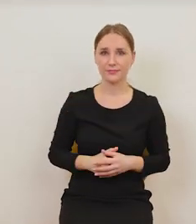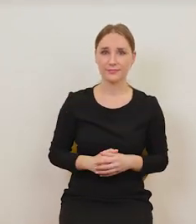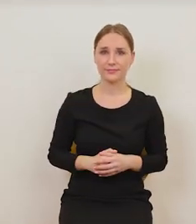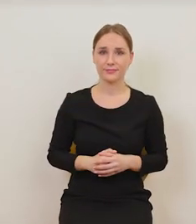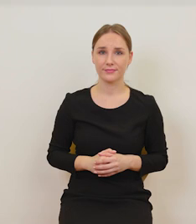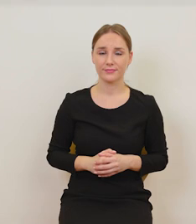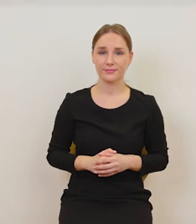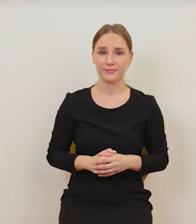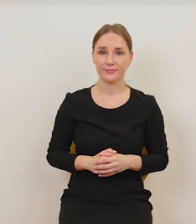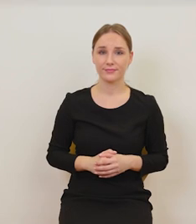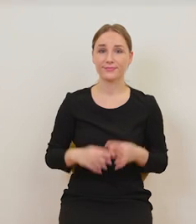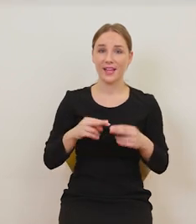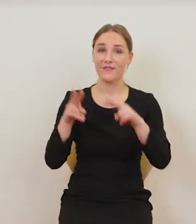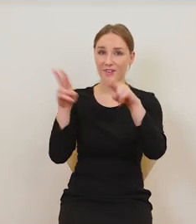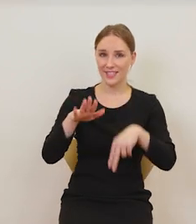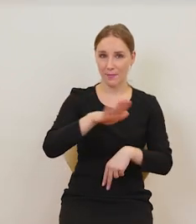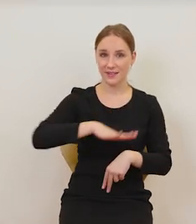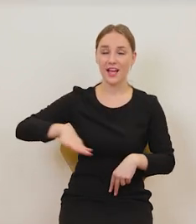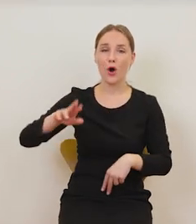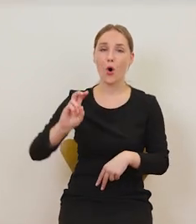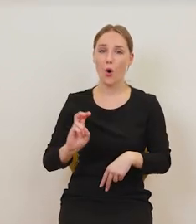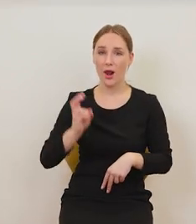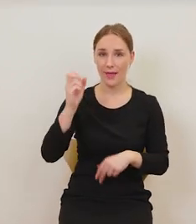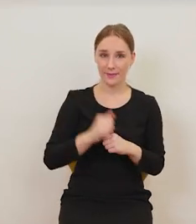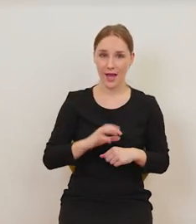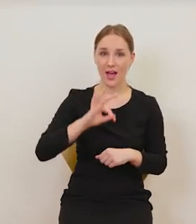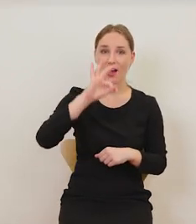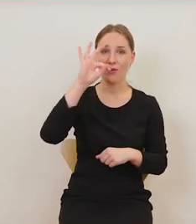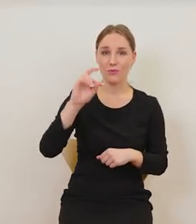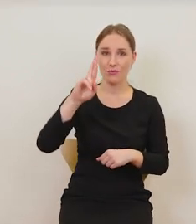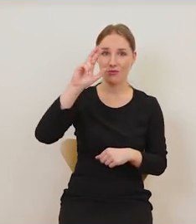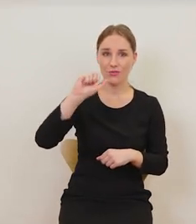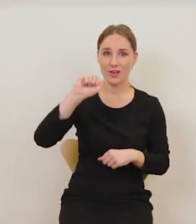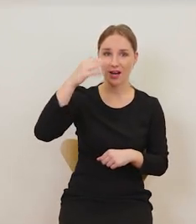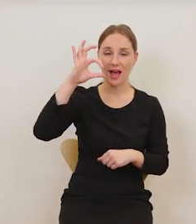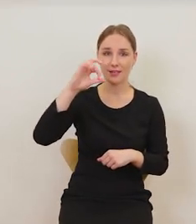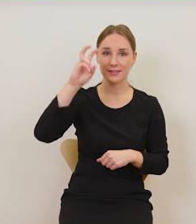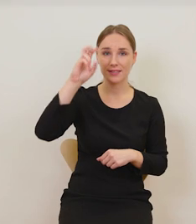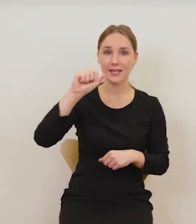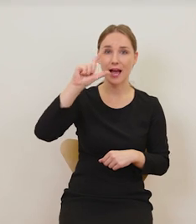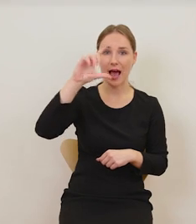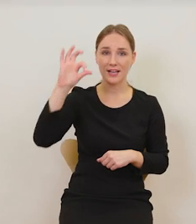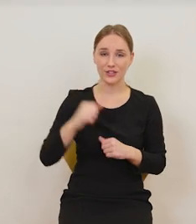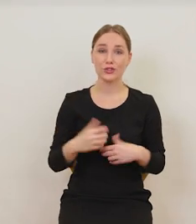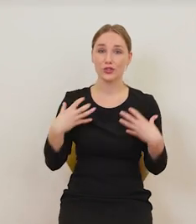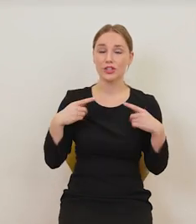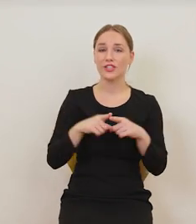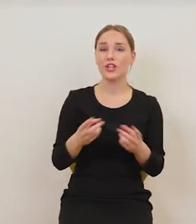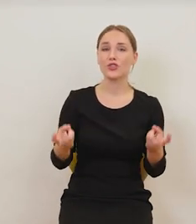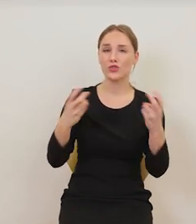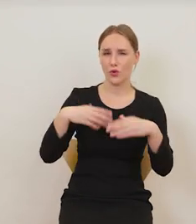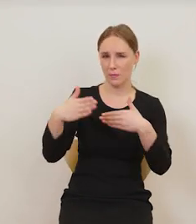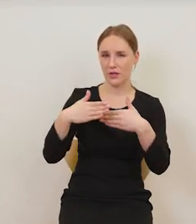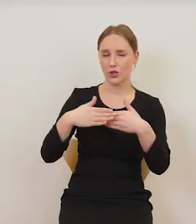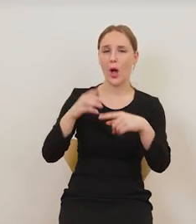I wracamy do Holandii. Franz Hals, żyjący czy tworzący w Harlemie, niedaleko